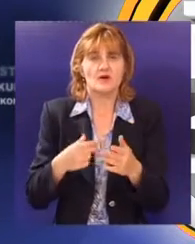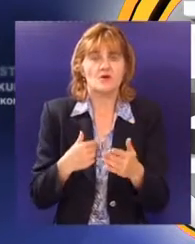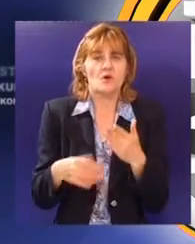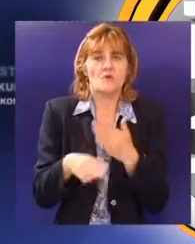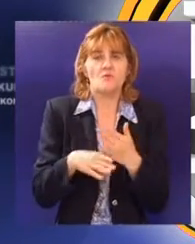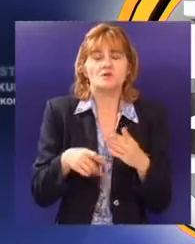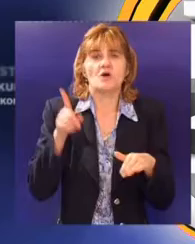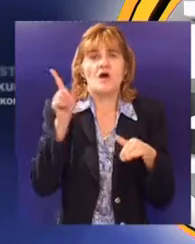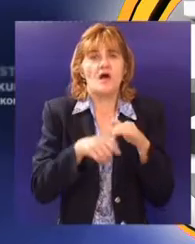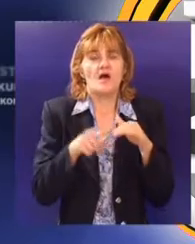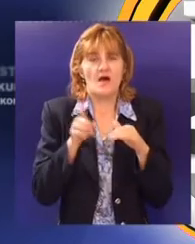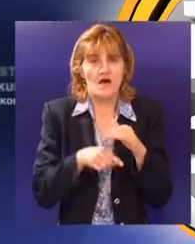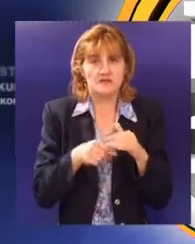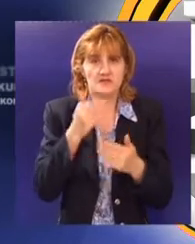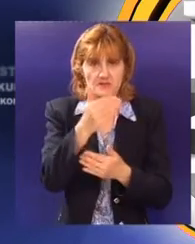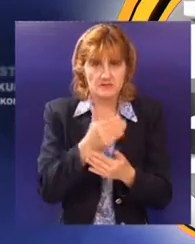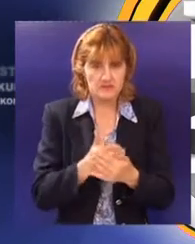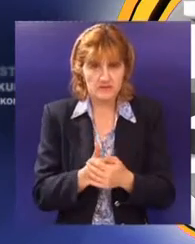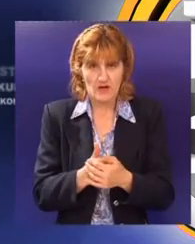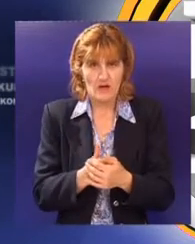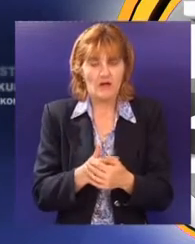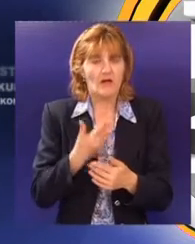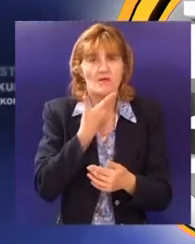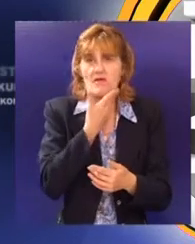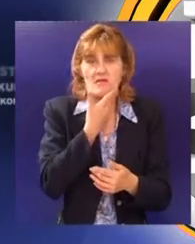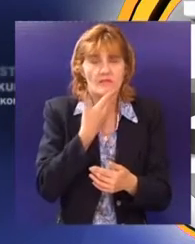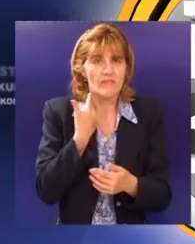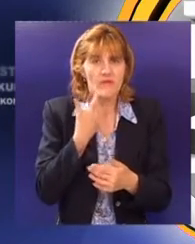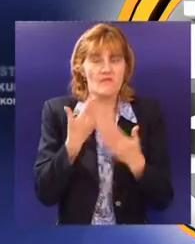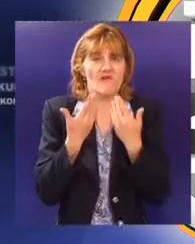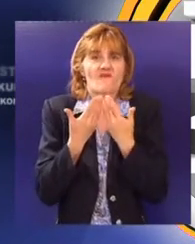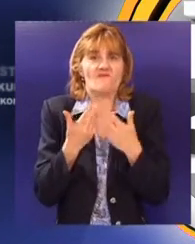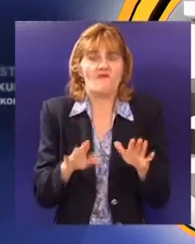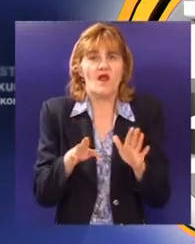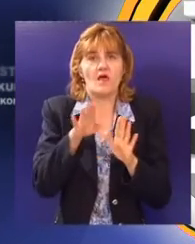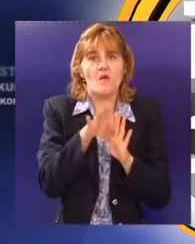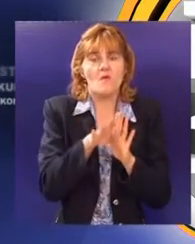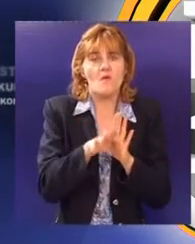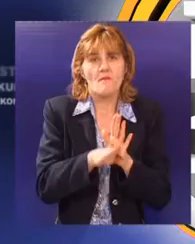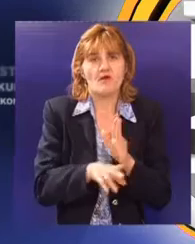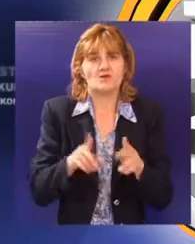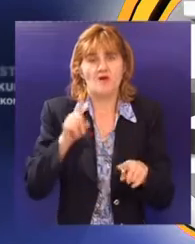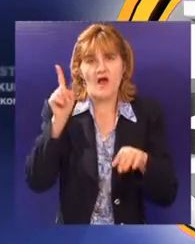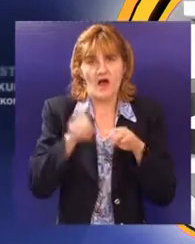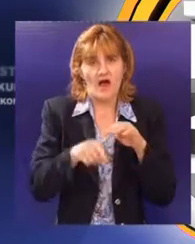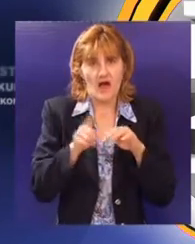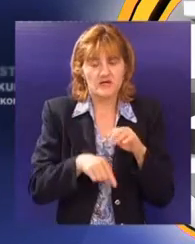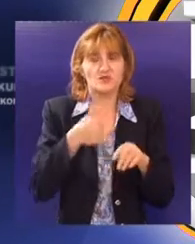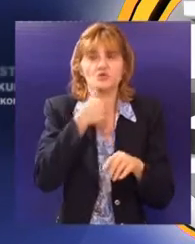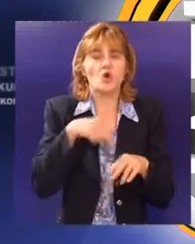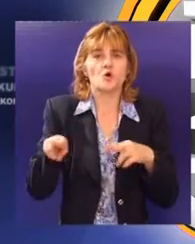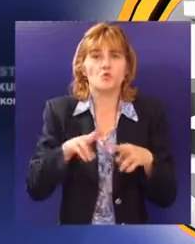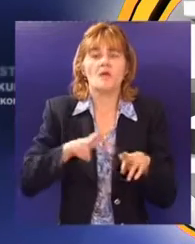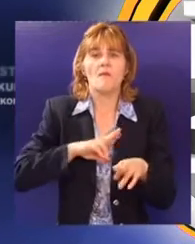kazne zaprećene našim zakonima i da nema onih velikih ublažavanja kazne na šta sudije imaju